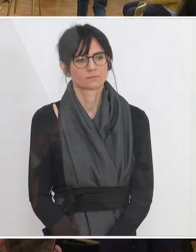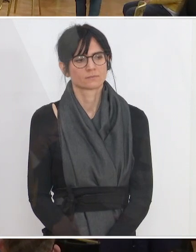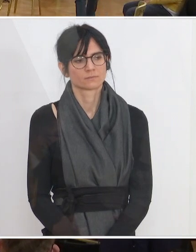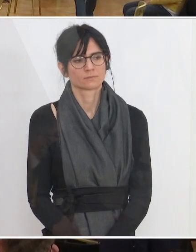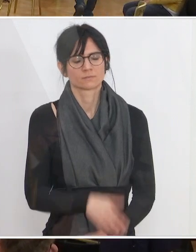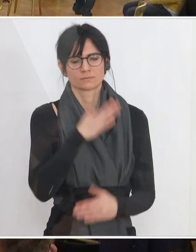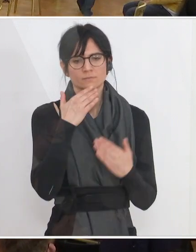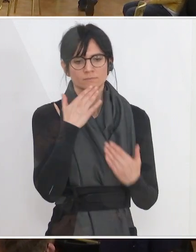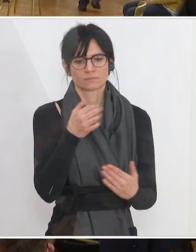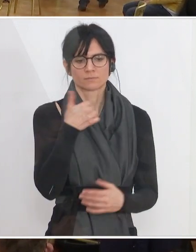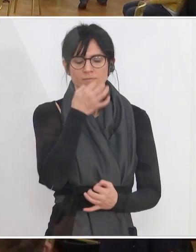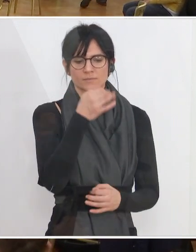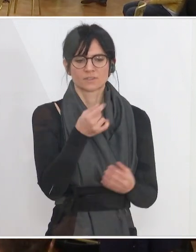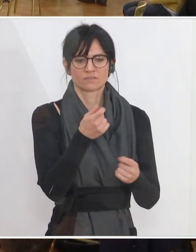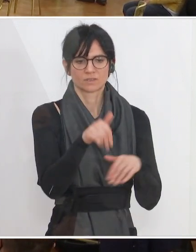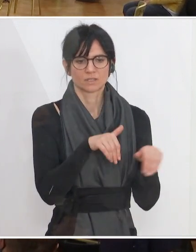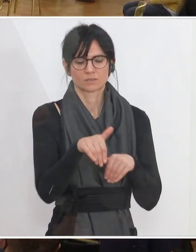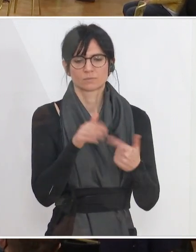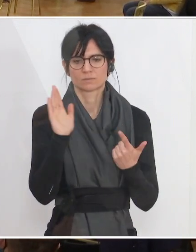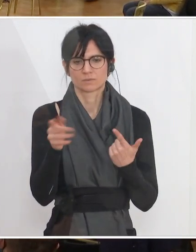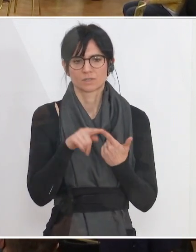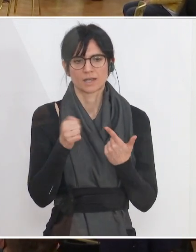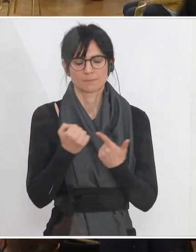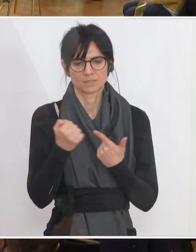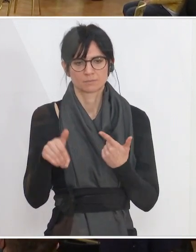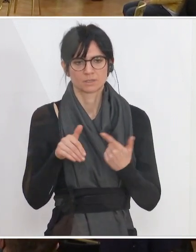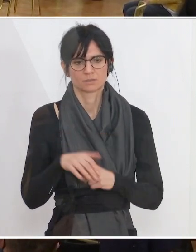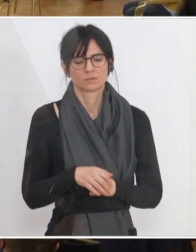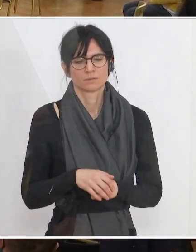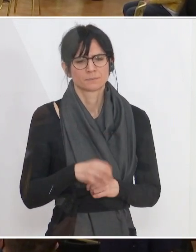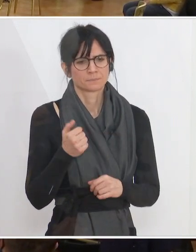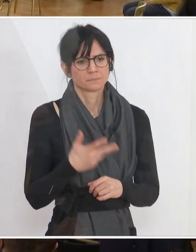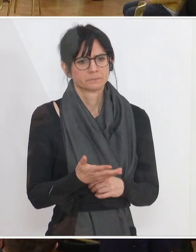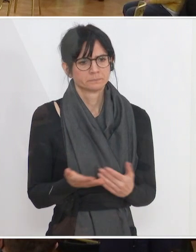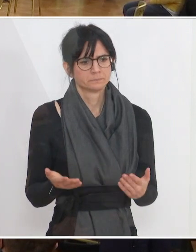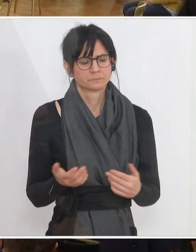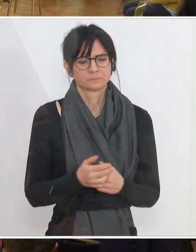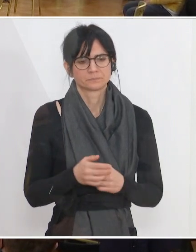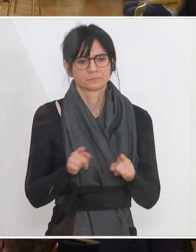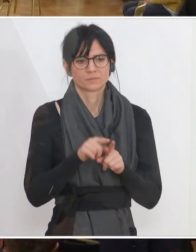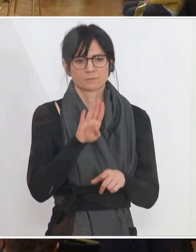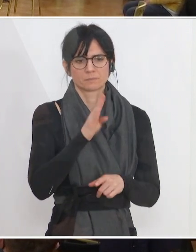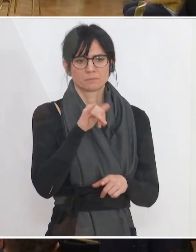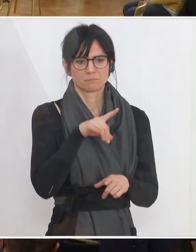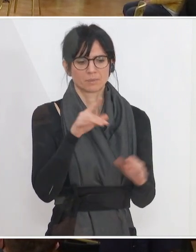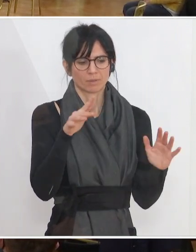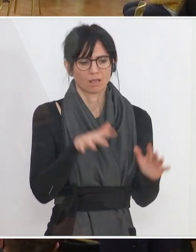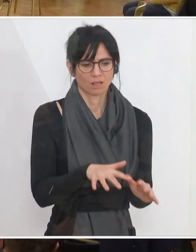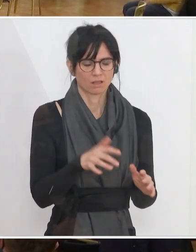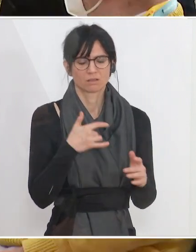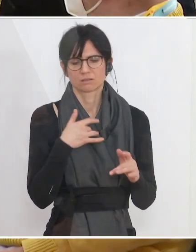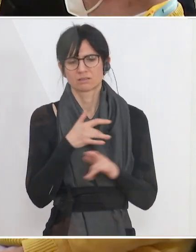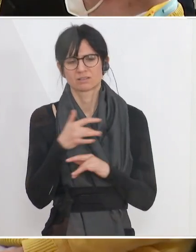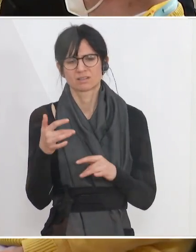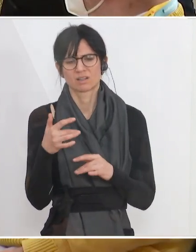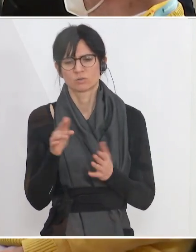Vielen Dank. Eine Frage an den Finanzminister und eine an den Arbeitsminister. Sie haben die Zahlen angesprochen, auch der BIP-Einbruch und die Ausgaben. Wie viel